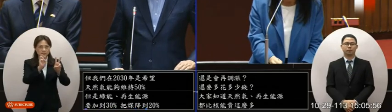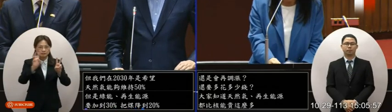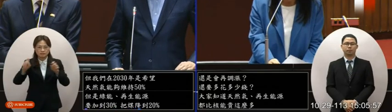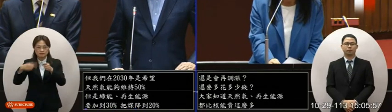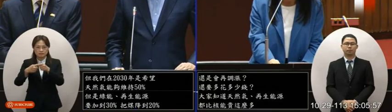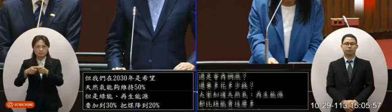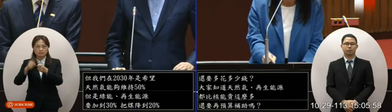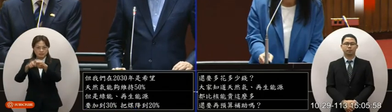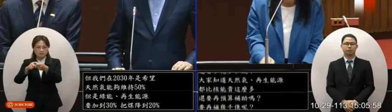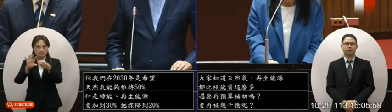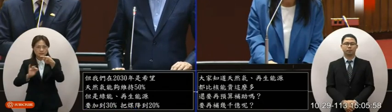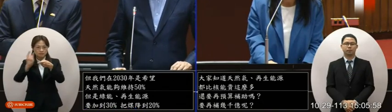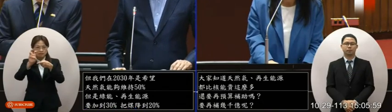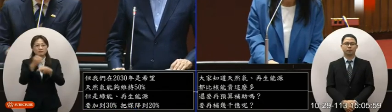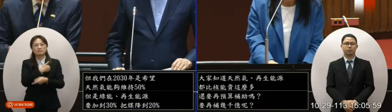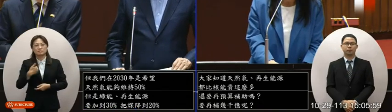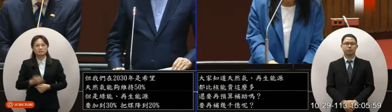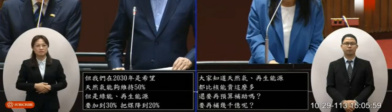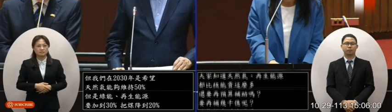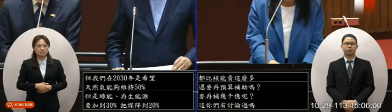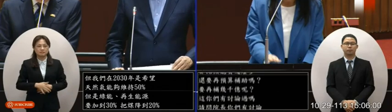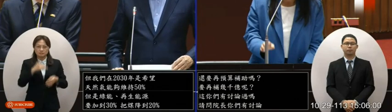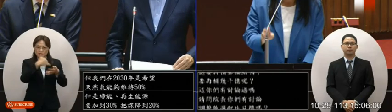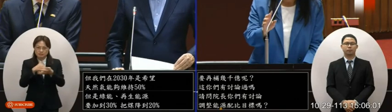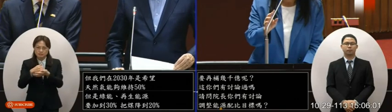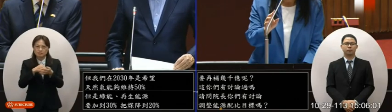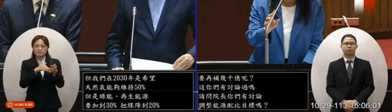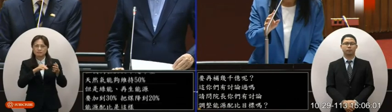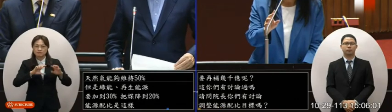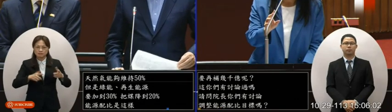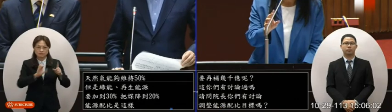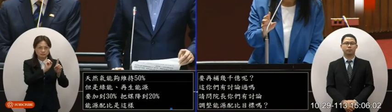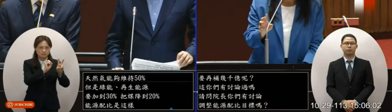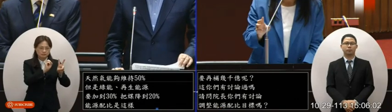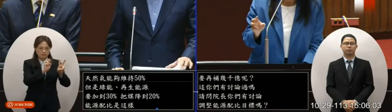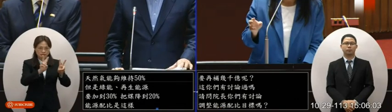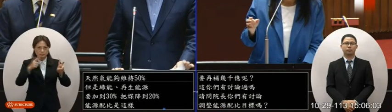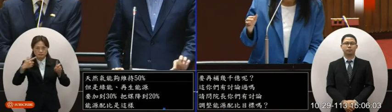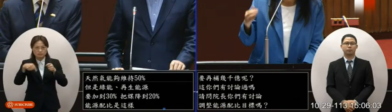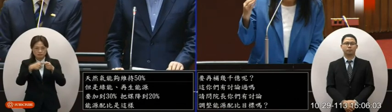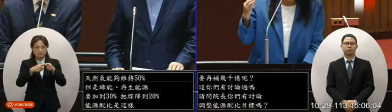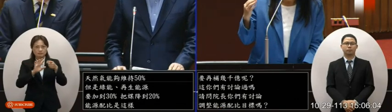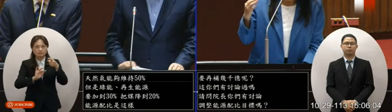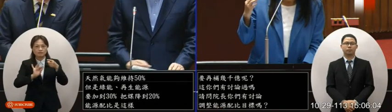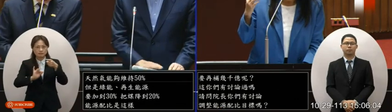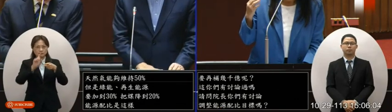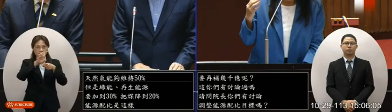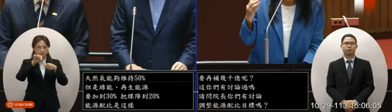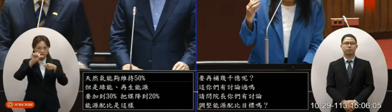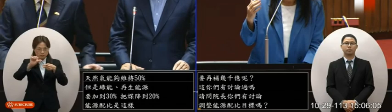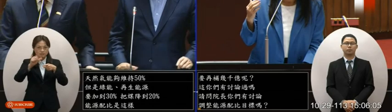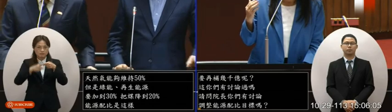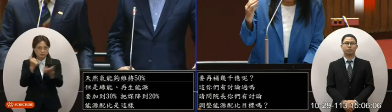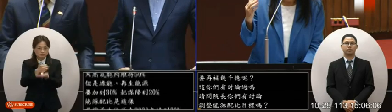年達到百分之三十所以大約的算起來我們在二零二六年會達成一半百分之十四點五那二